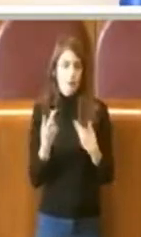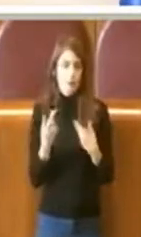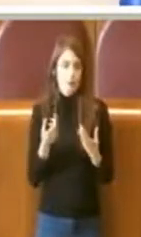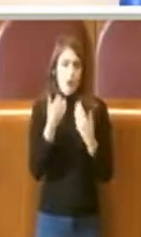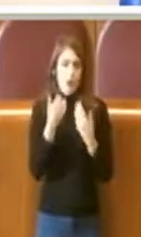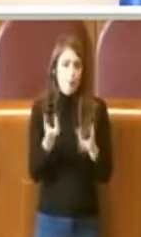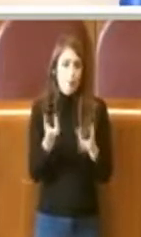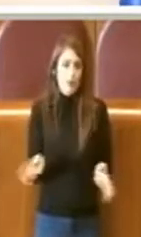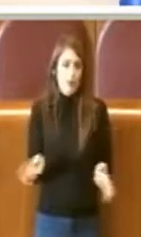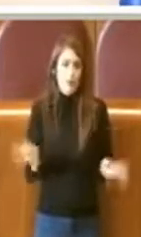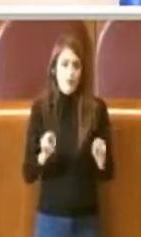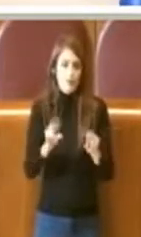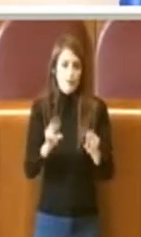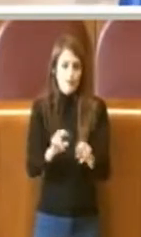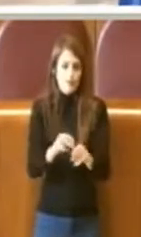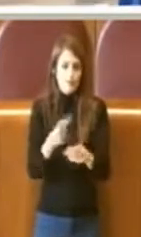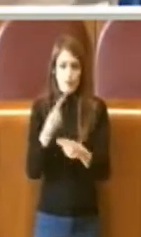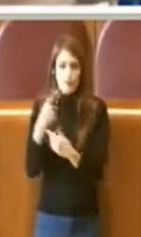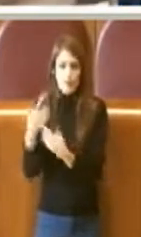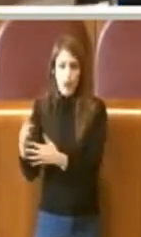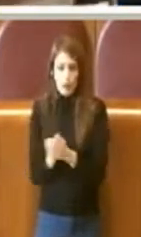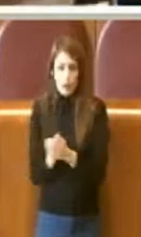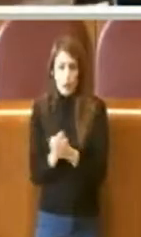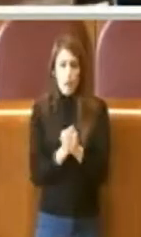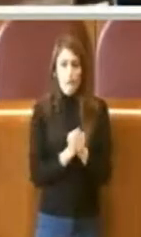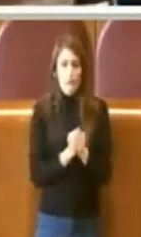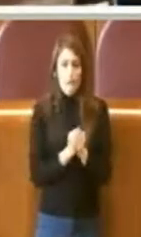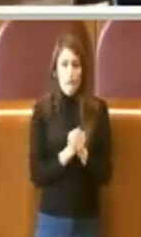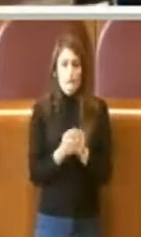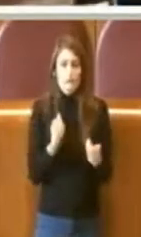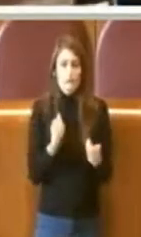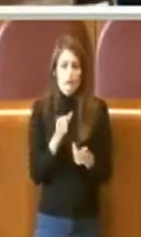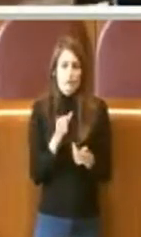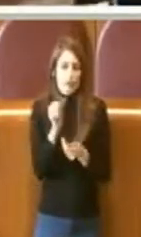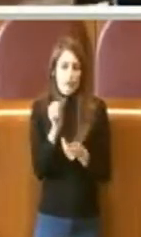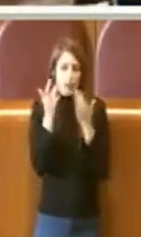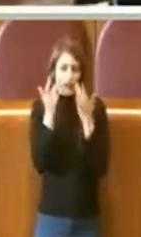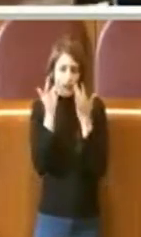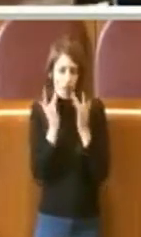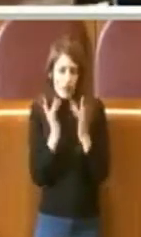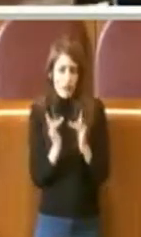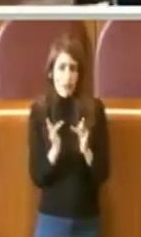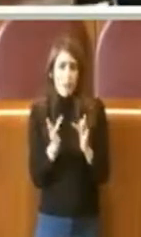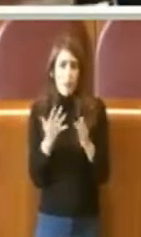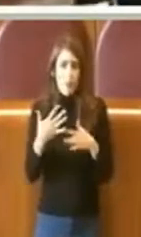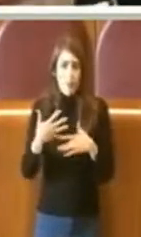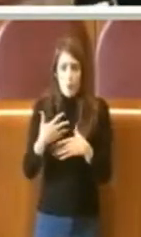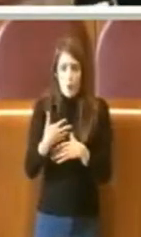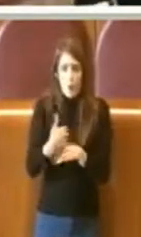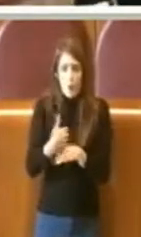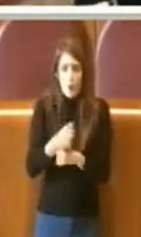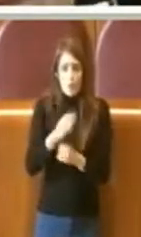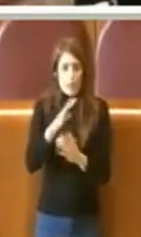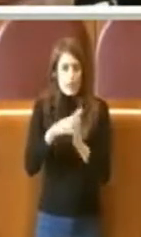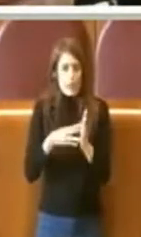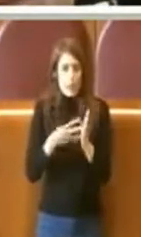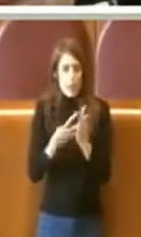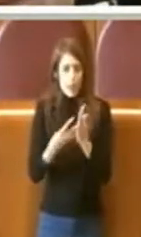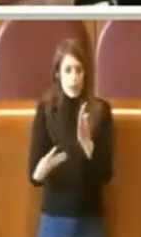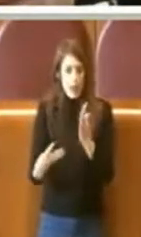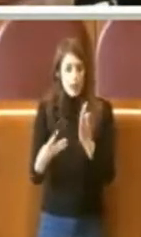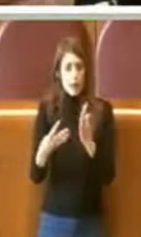ripeta cose già dette. Farò semplicemente un riassunto molto schematico, molto